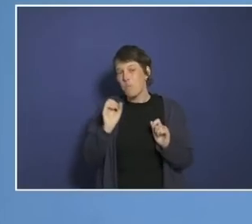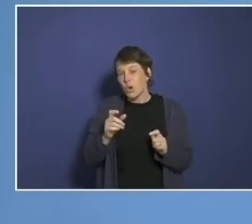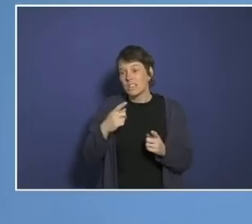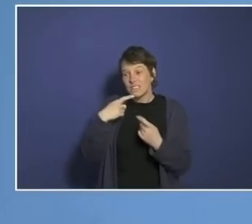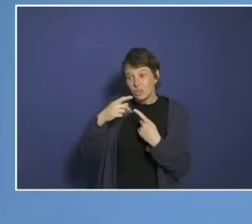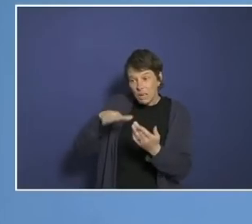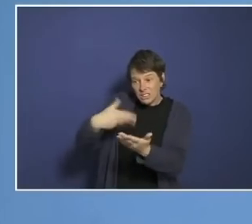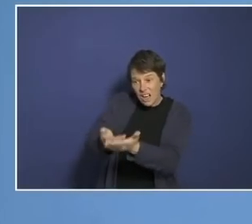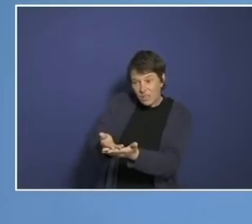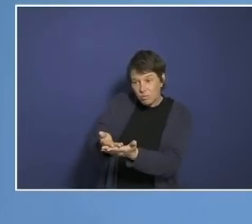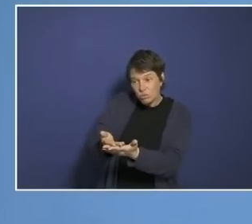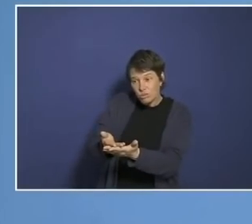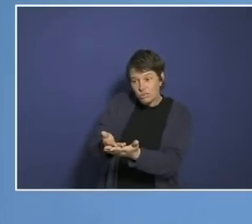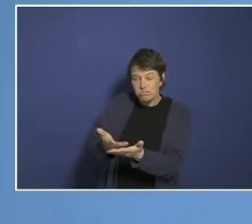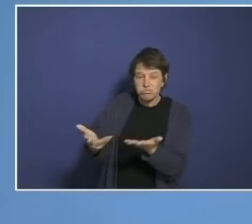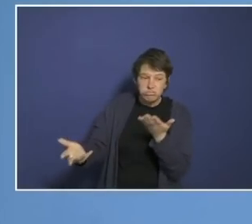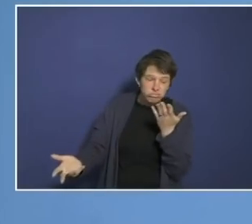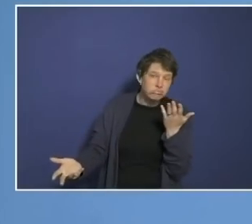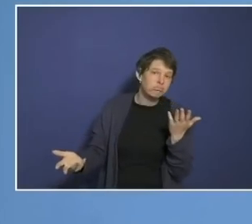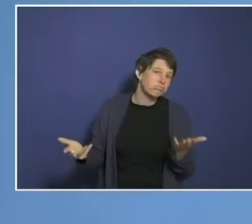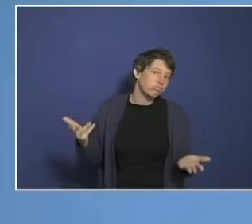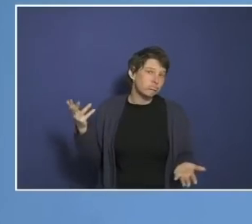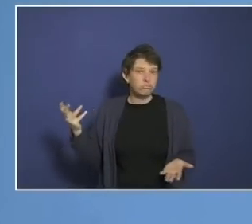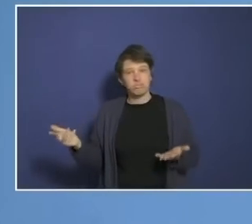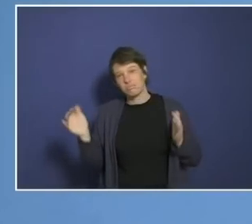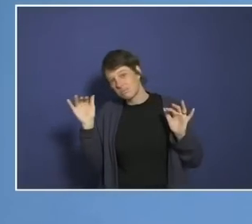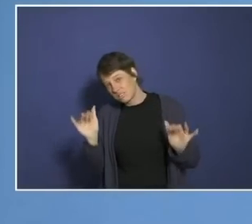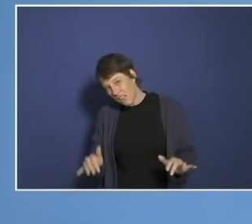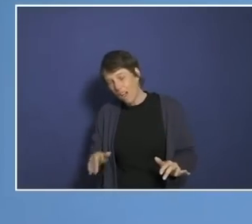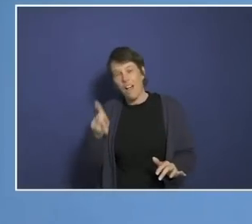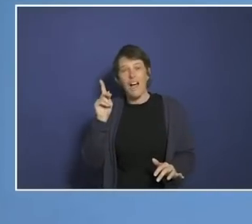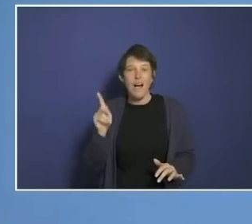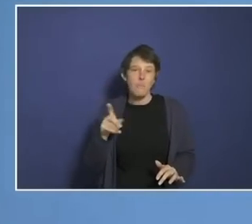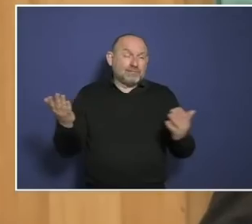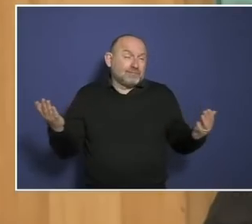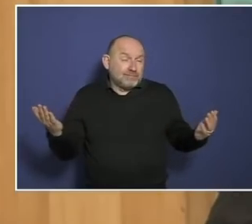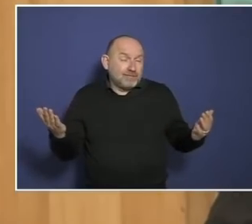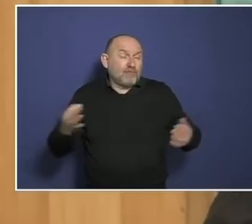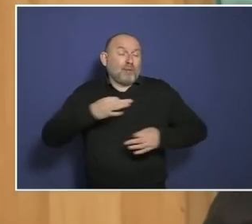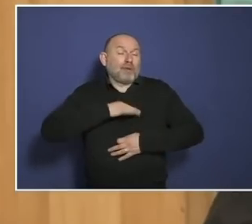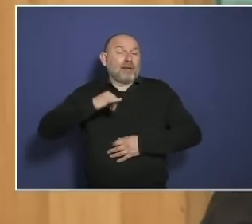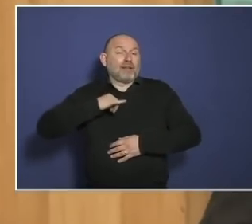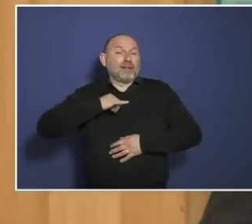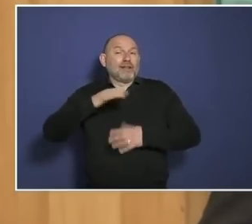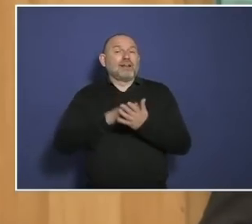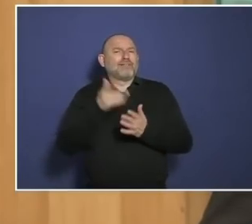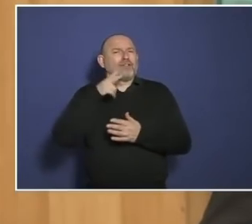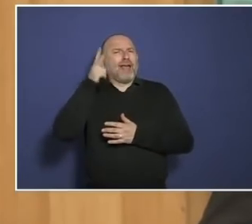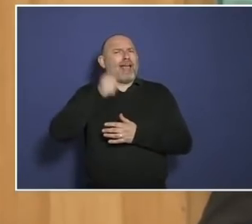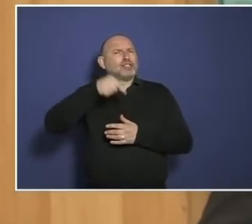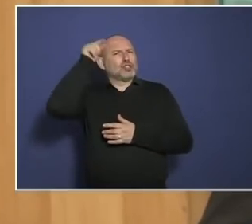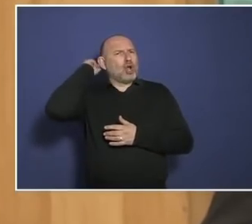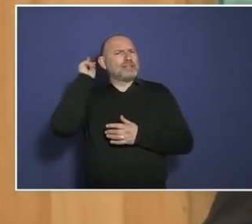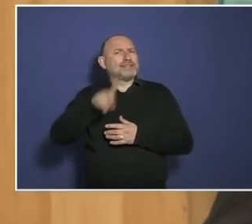entschieden, vielleicht sollten Sie sich damit abfinden und einmal etwas Demokratieverständnis zeigen. Herr Scholz hat am Anfang gesagt, wer Führung